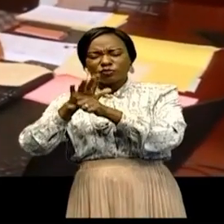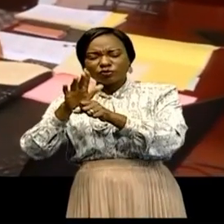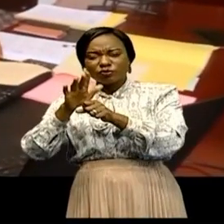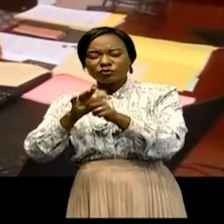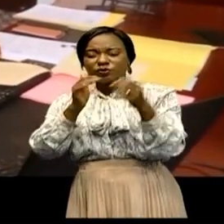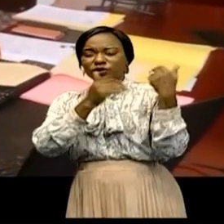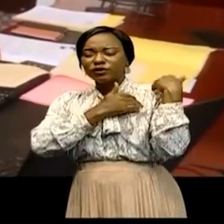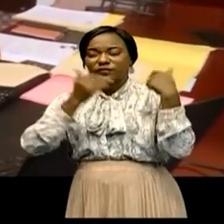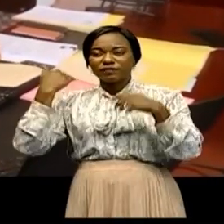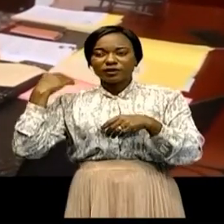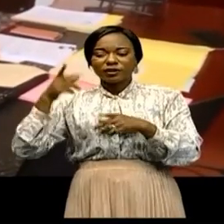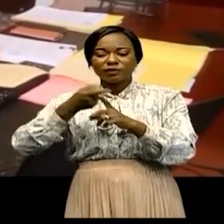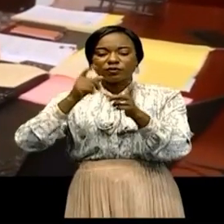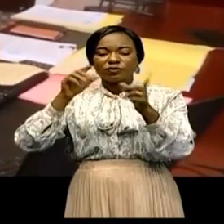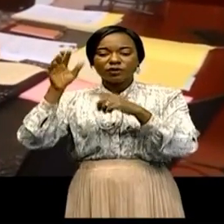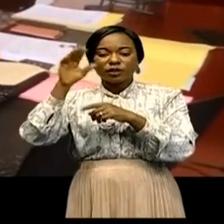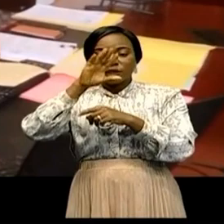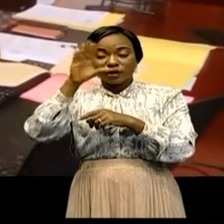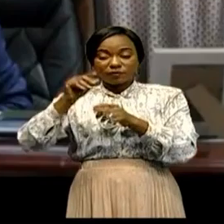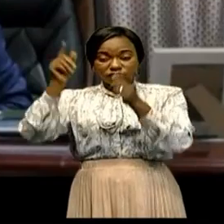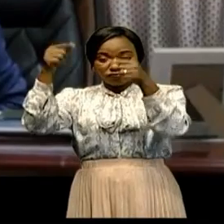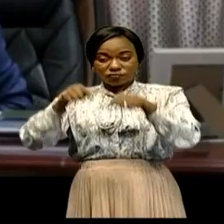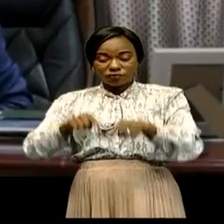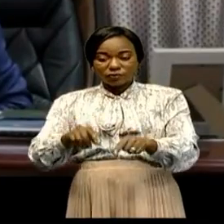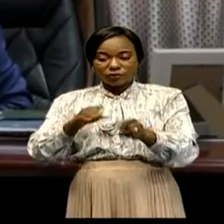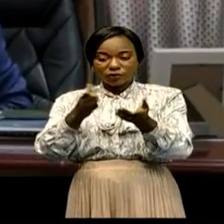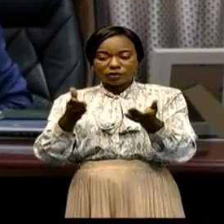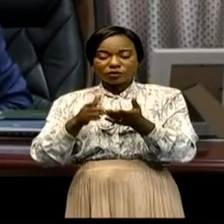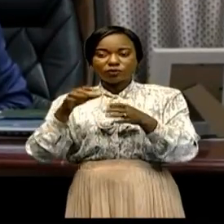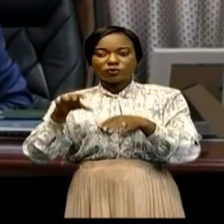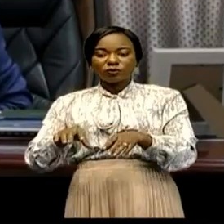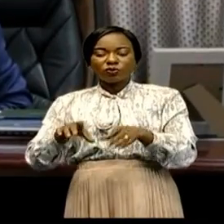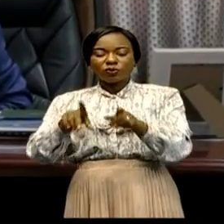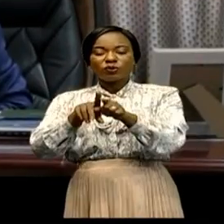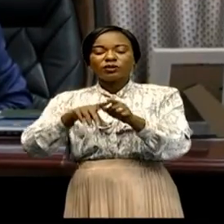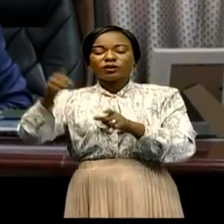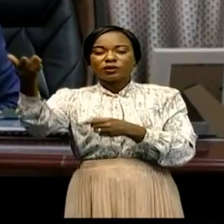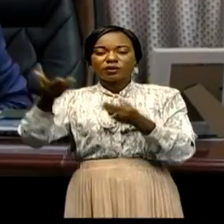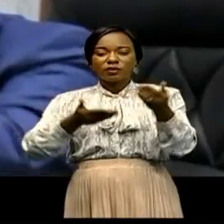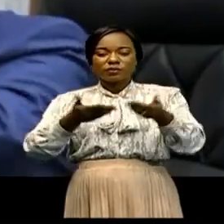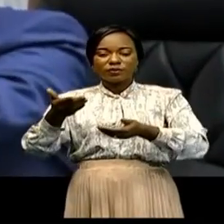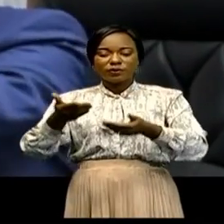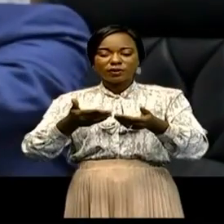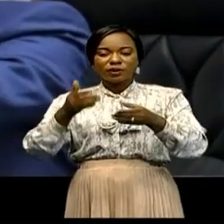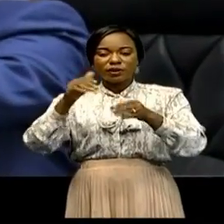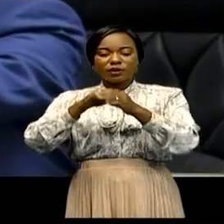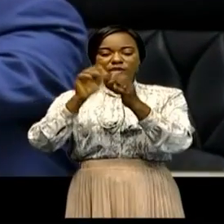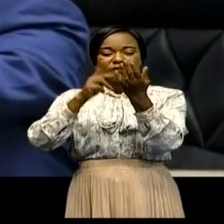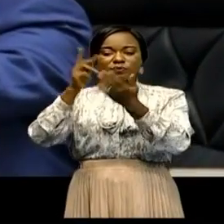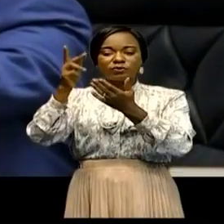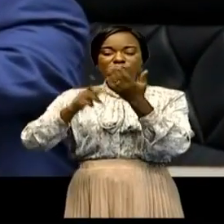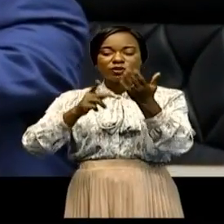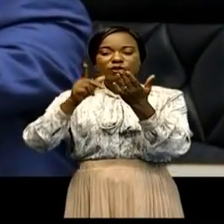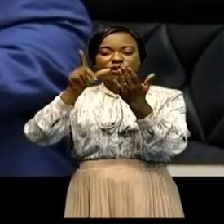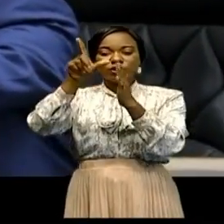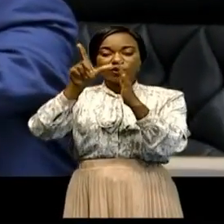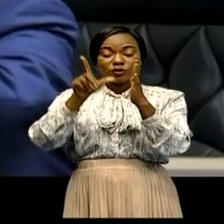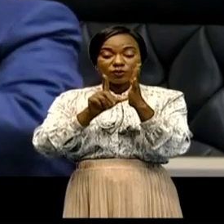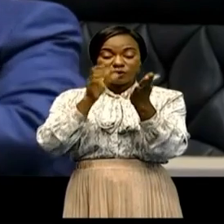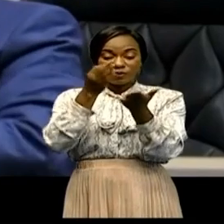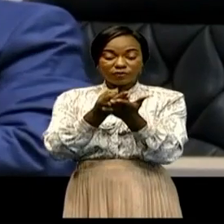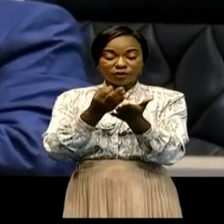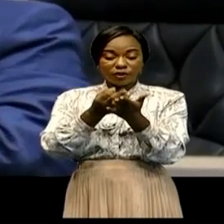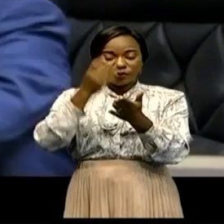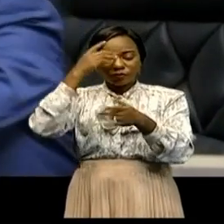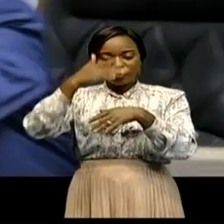d'État. La recevabilité, approuvée le 10 novembre dernier par l'Assemblée nationale, du projet de loi des finances pour l'exercice